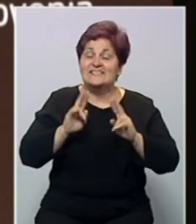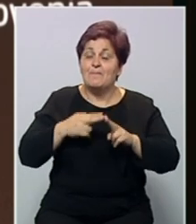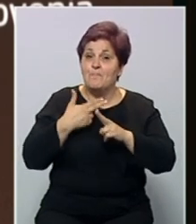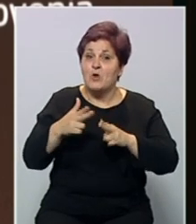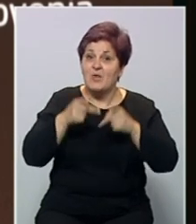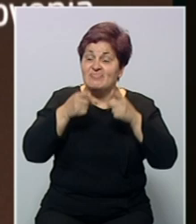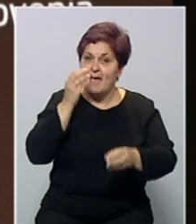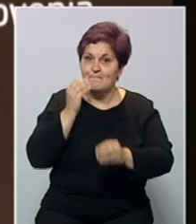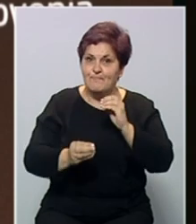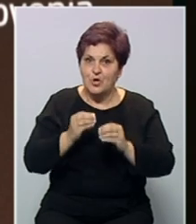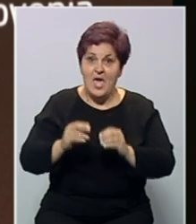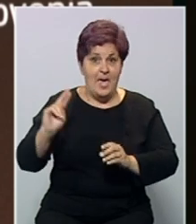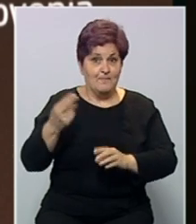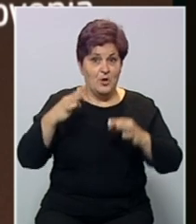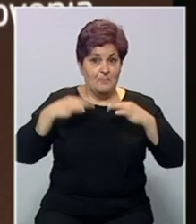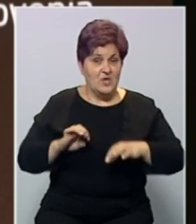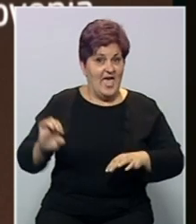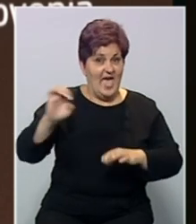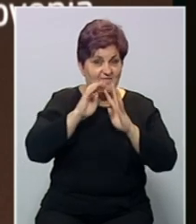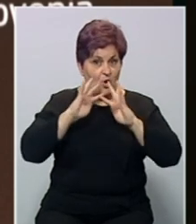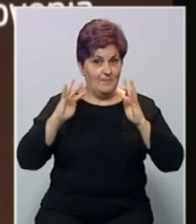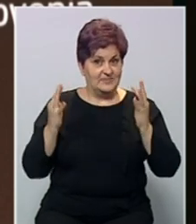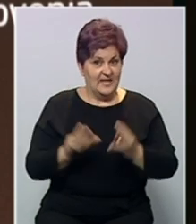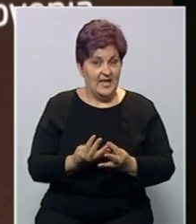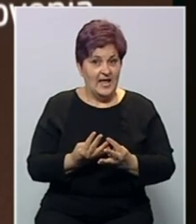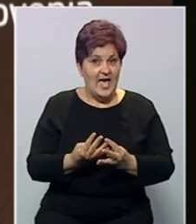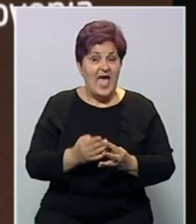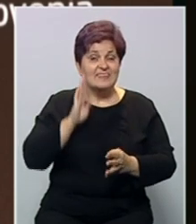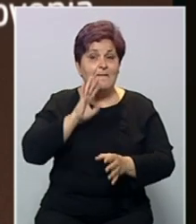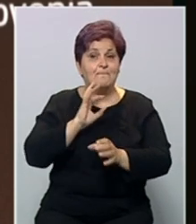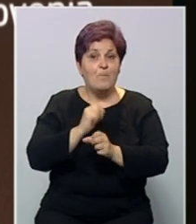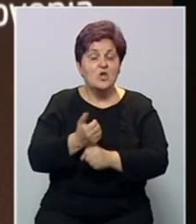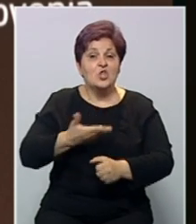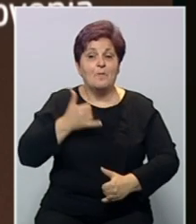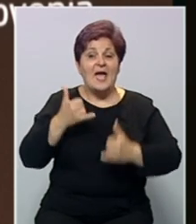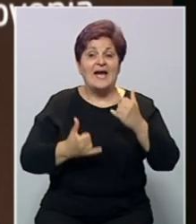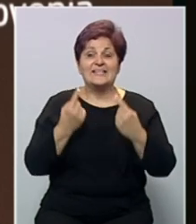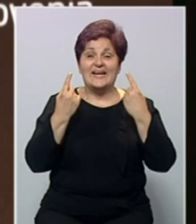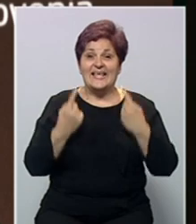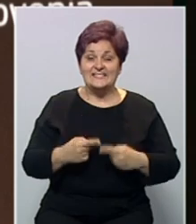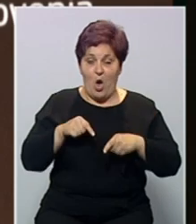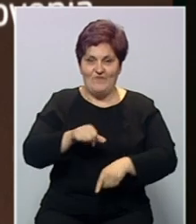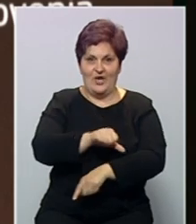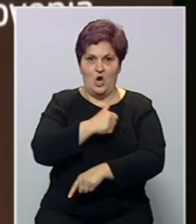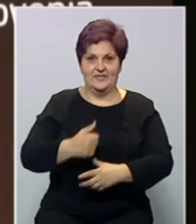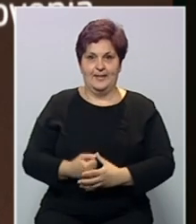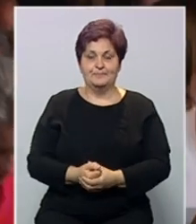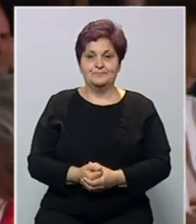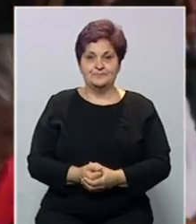riješiti taj problem. Pozivam predsjednicu Evropske komisije von der Leyen da Bosna i Hercegovina dobije kandidatski status ove godine.